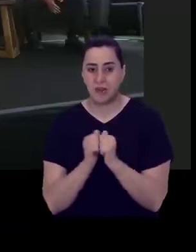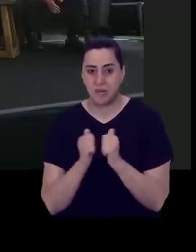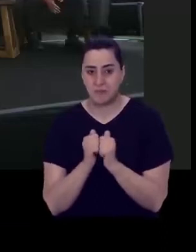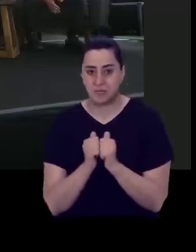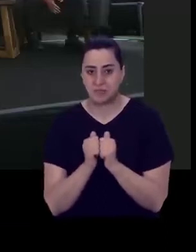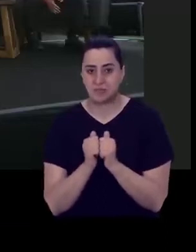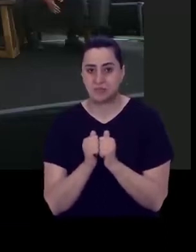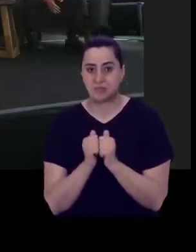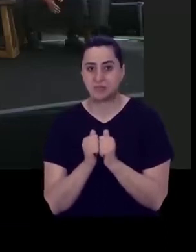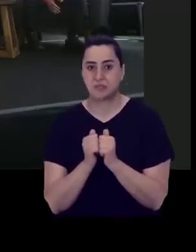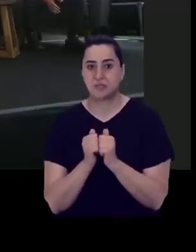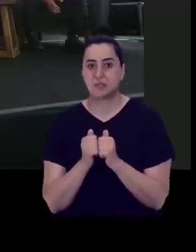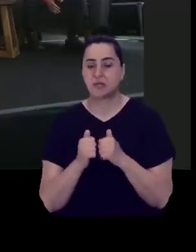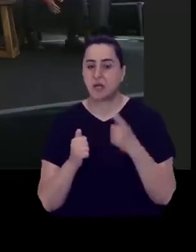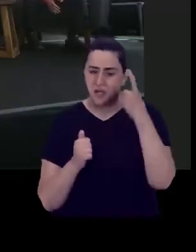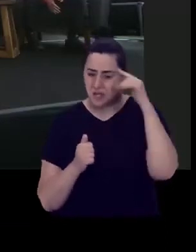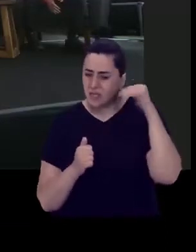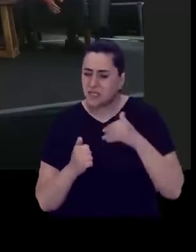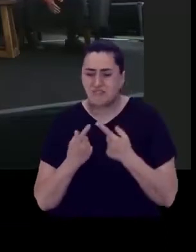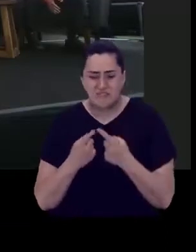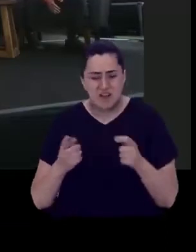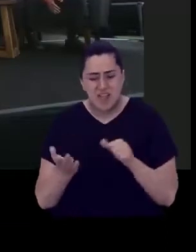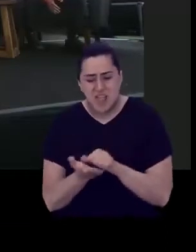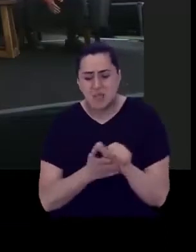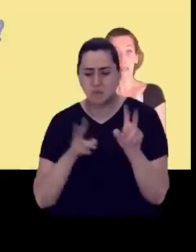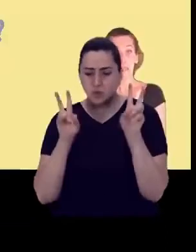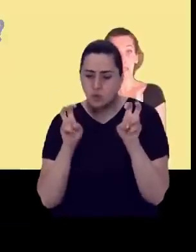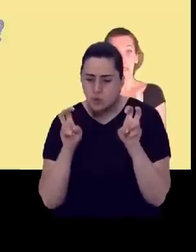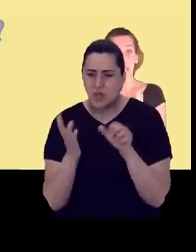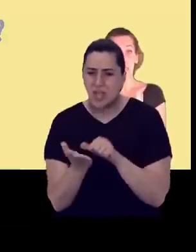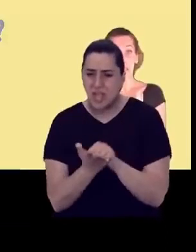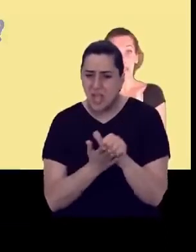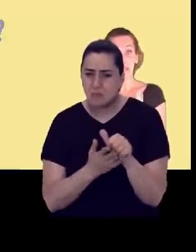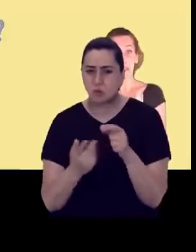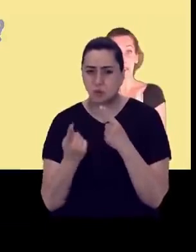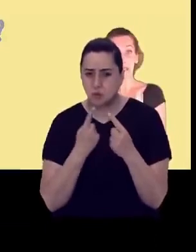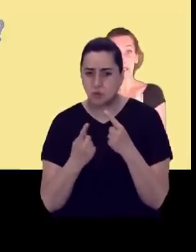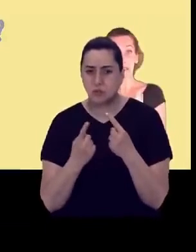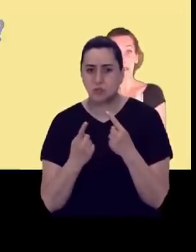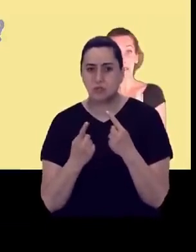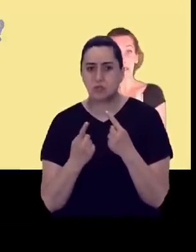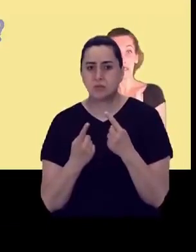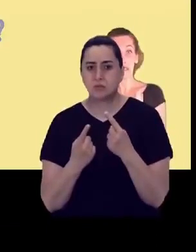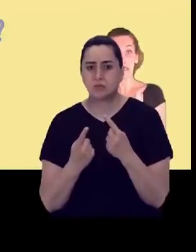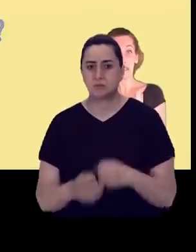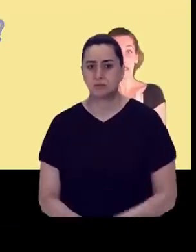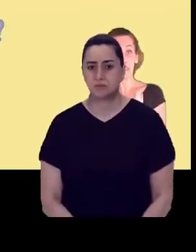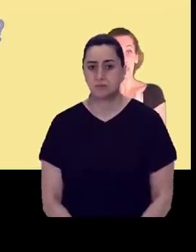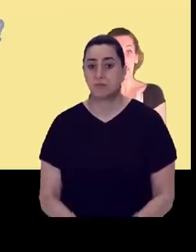aklında gelebilecek her türlü konum, kuruluş veya bir markaya